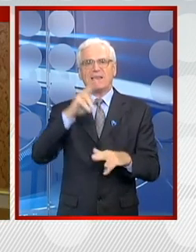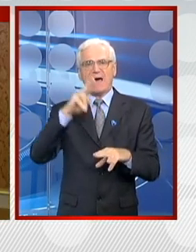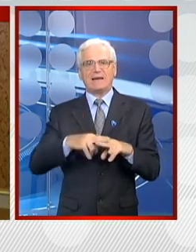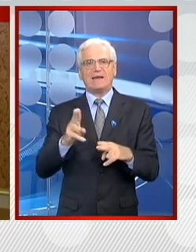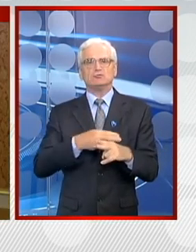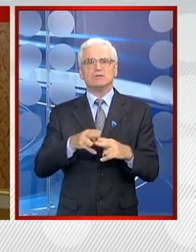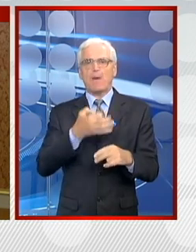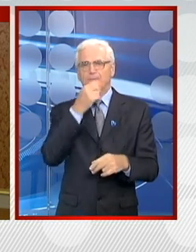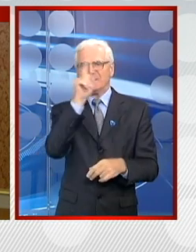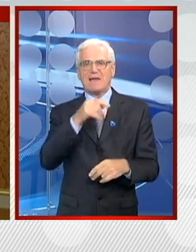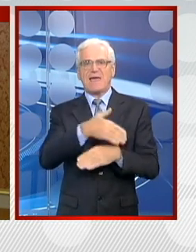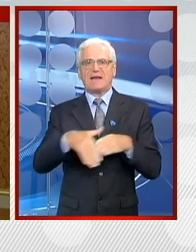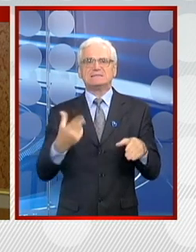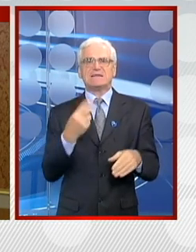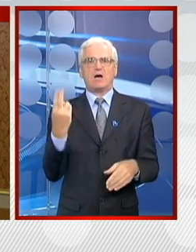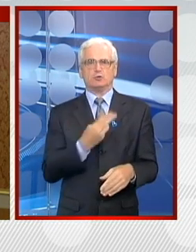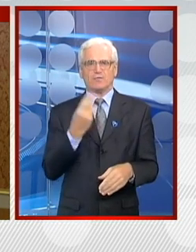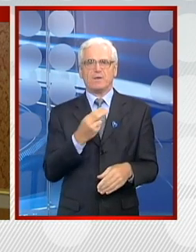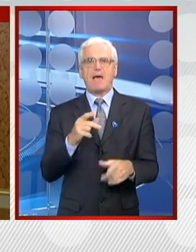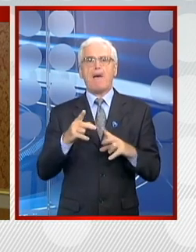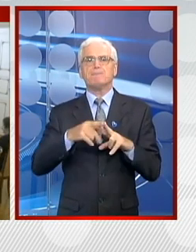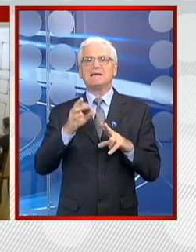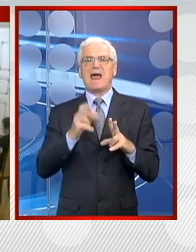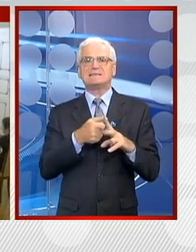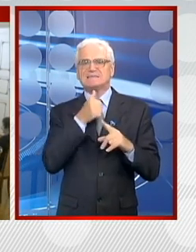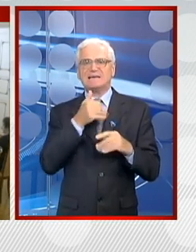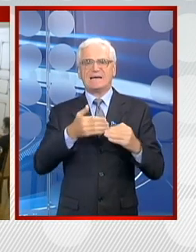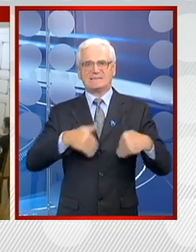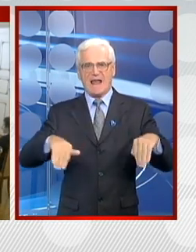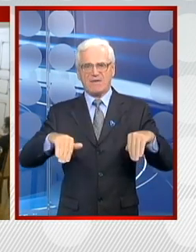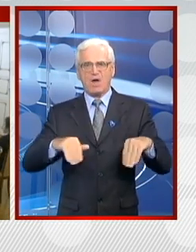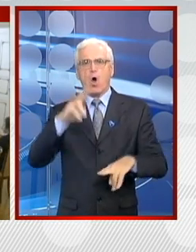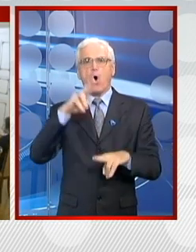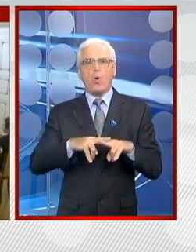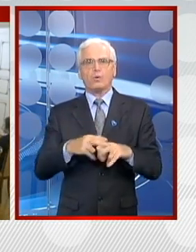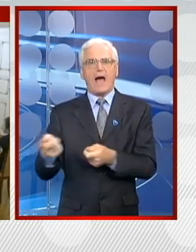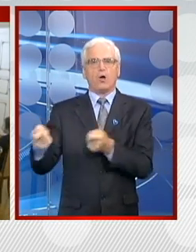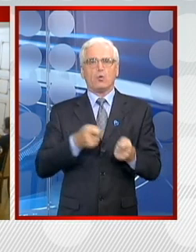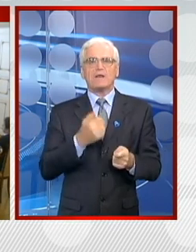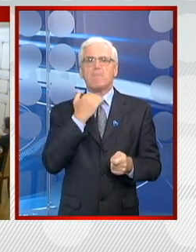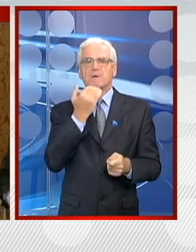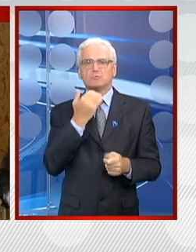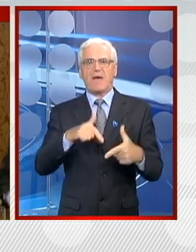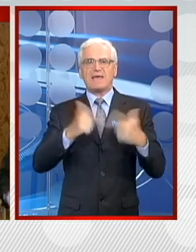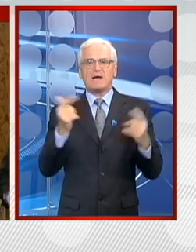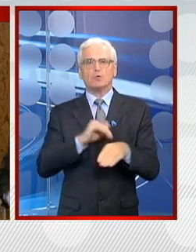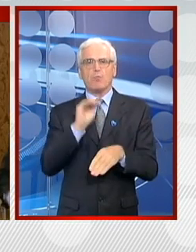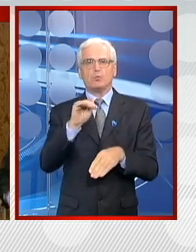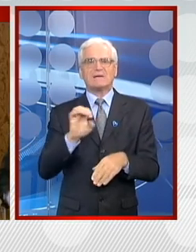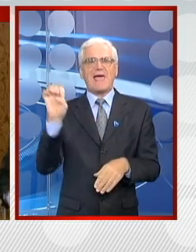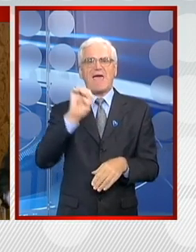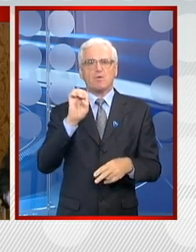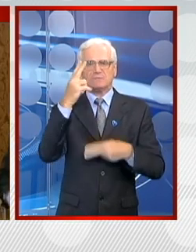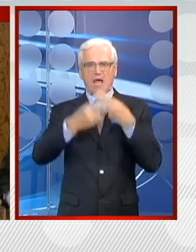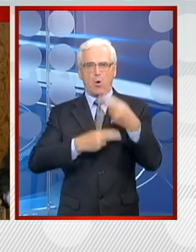da reši pitanje granice sa Slovenijom u Pirenskom zalivu. Odluka je doneta uprkos jasnoj poruci